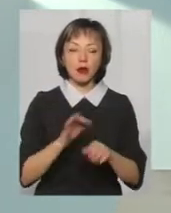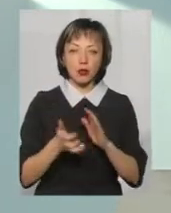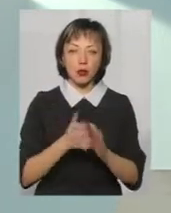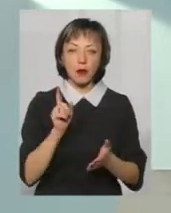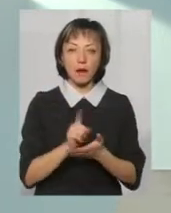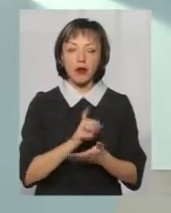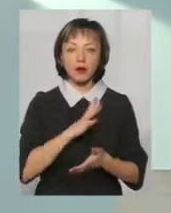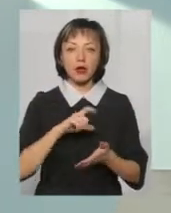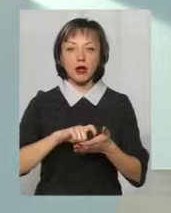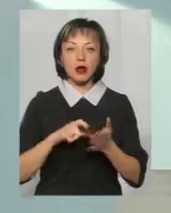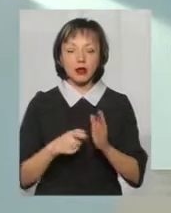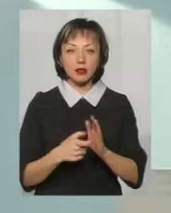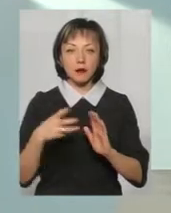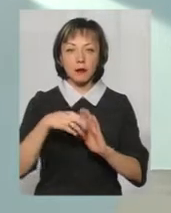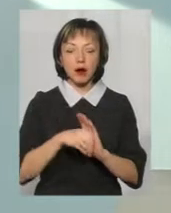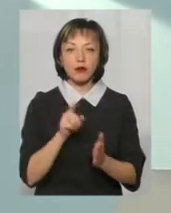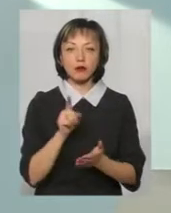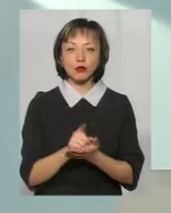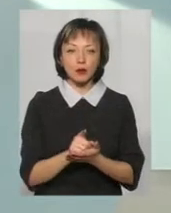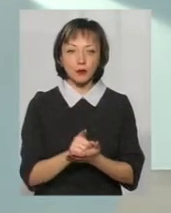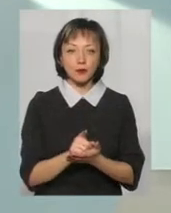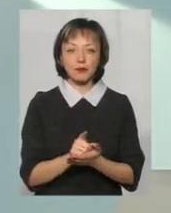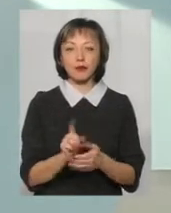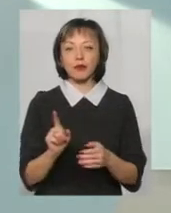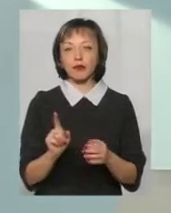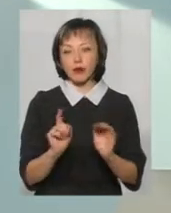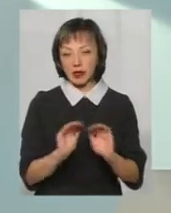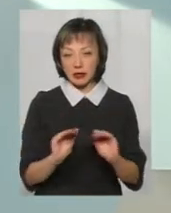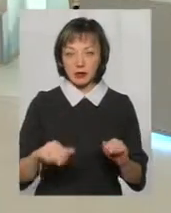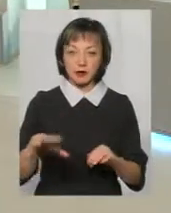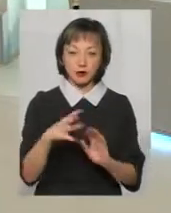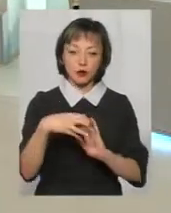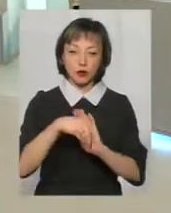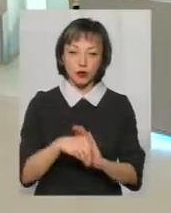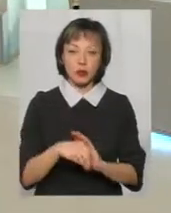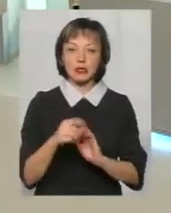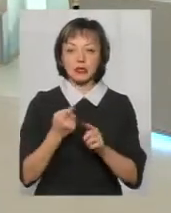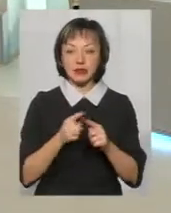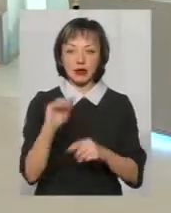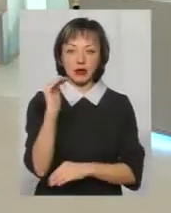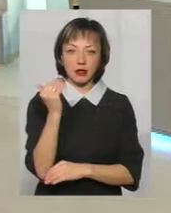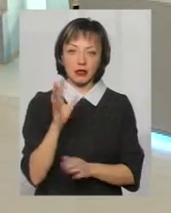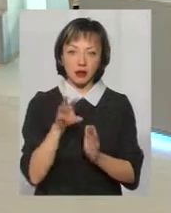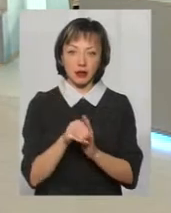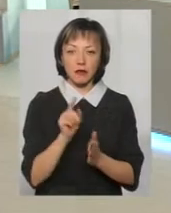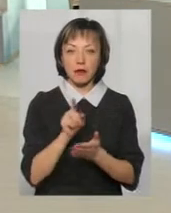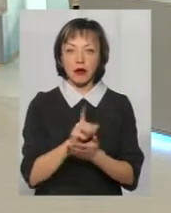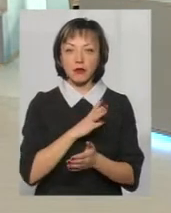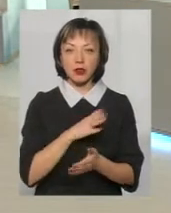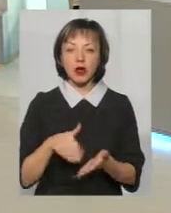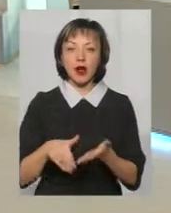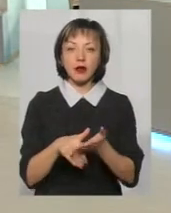має бути клас, в класі має бути нормальні діточки, все як належить, в тому числі має бути ця дитина, має бути